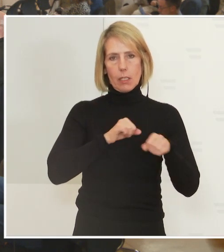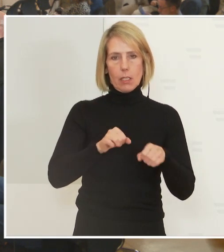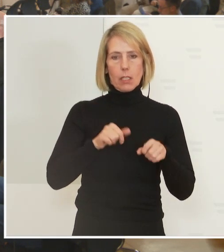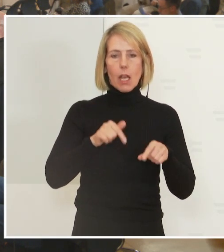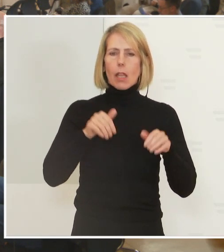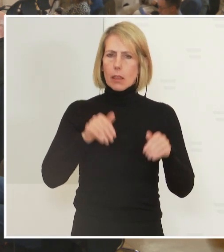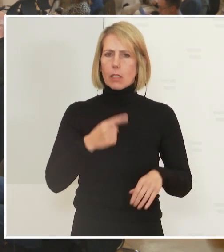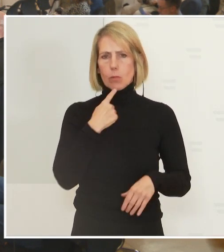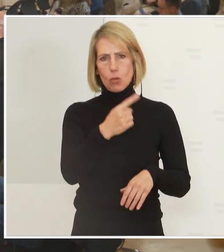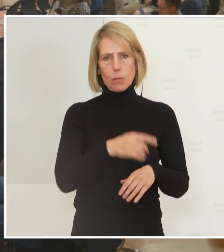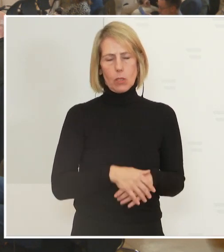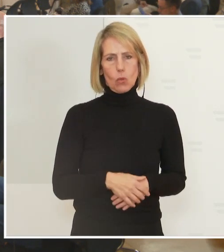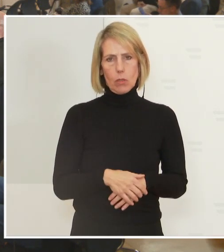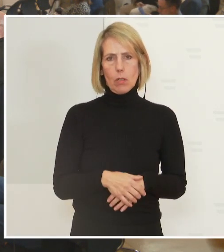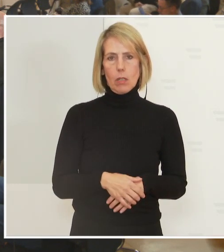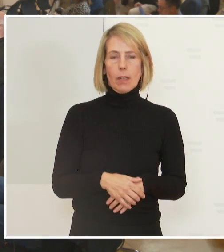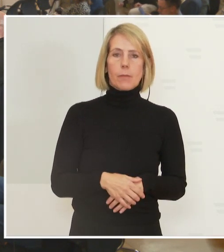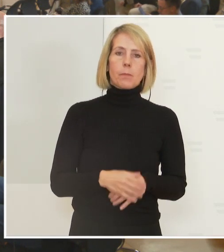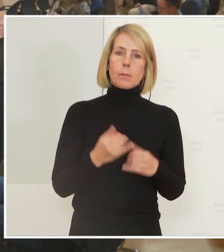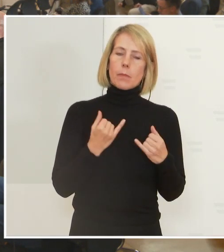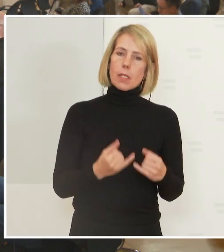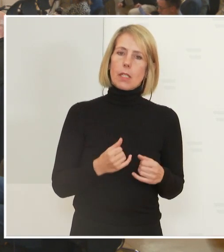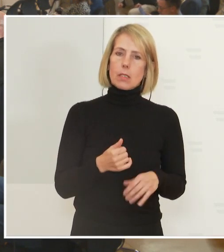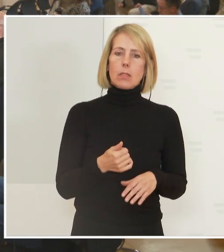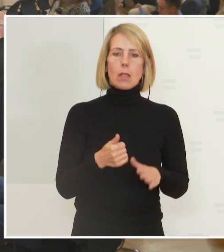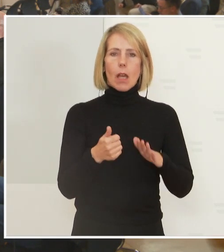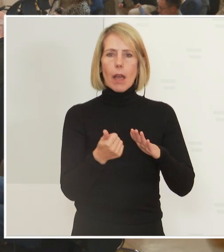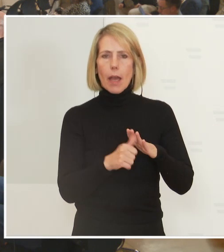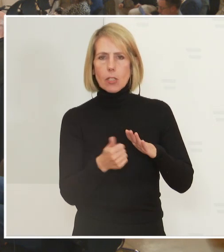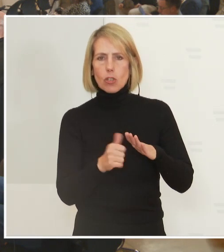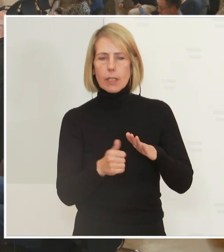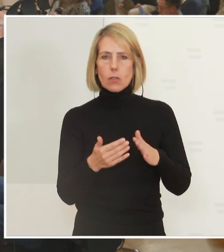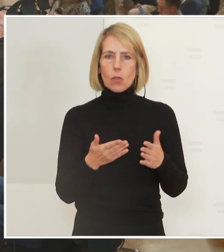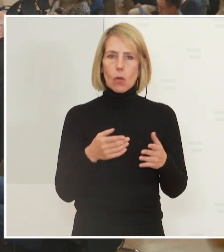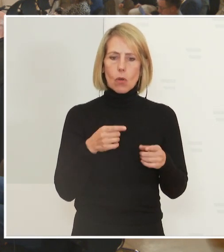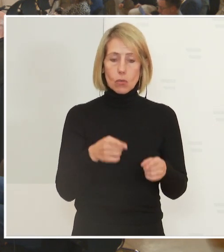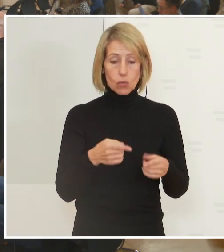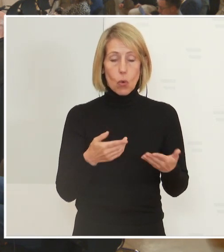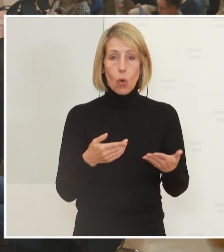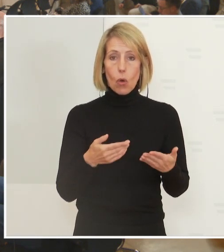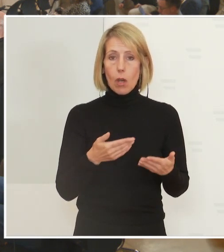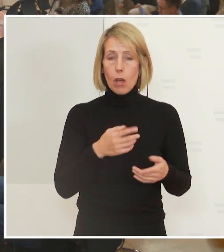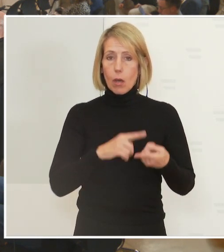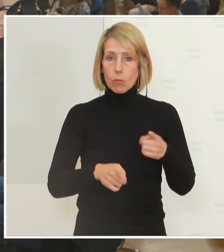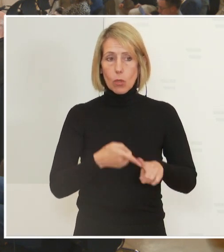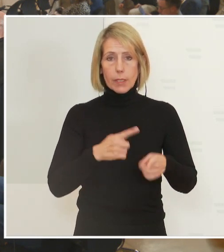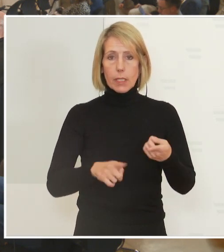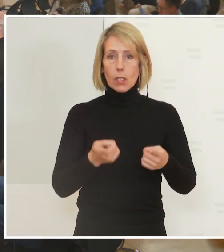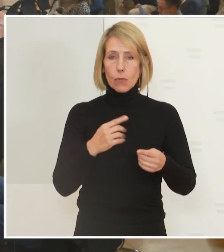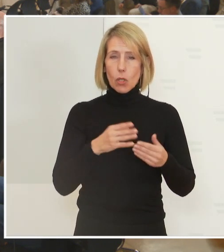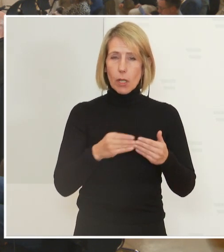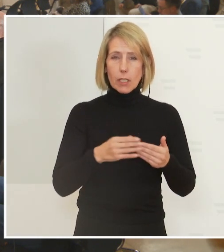betonen, dass auf eine Einschätzung, die in dieser Dimension nicht der Politik von den